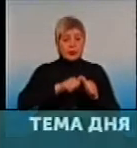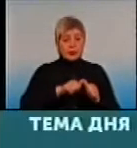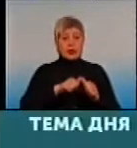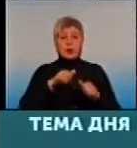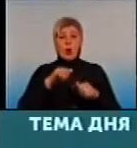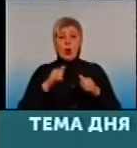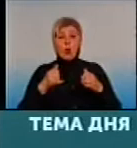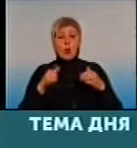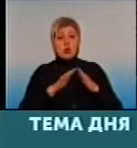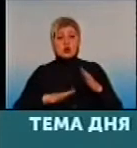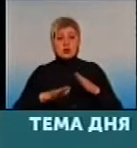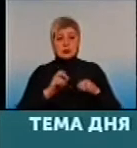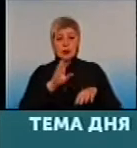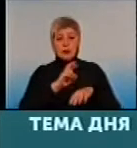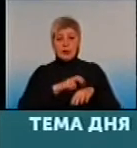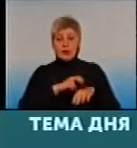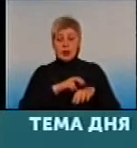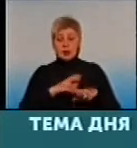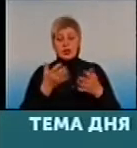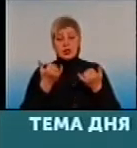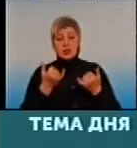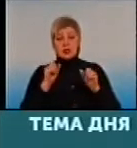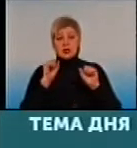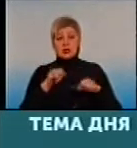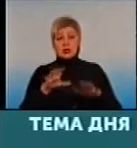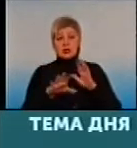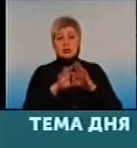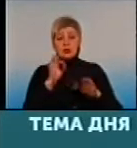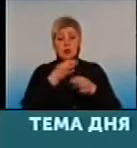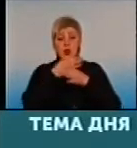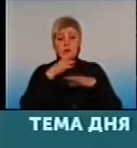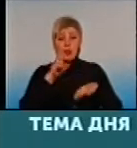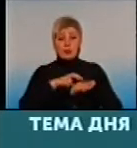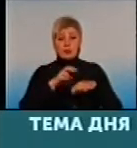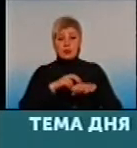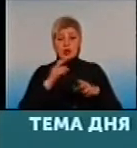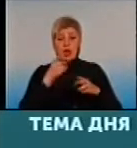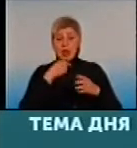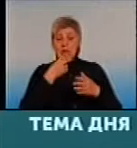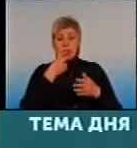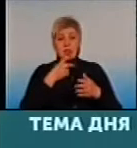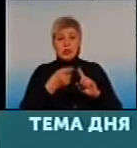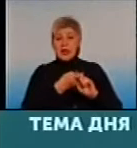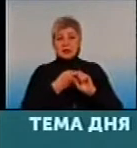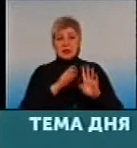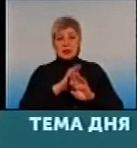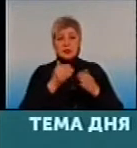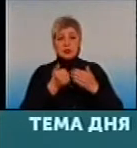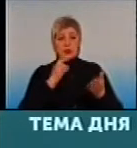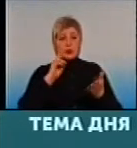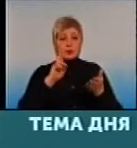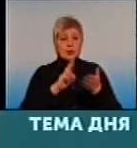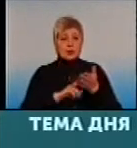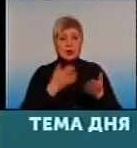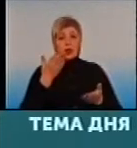То сейчас можна выбрать любого врача, независимо от прописки, абсолютно, независимо от района. Просто ви должны понимати, що якщо ви виберете